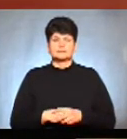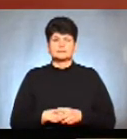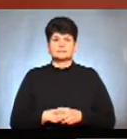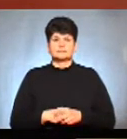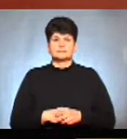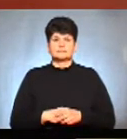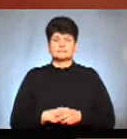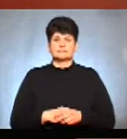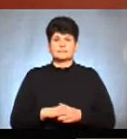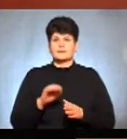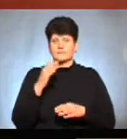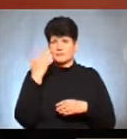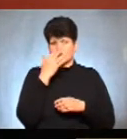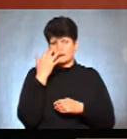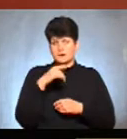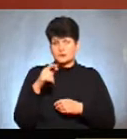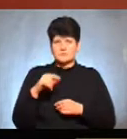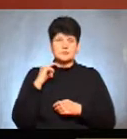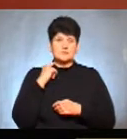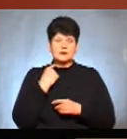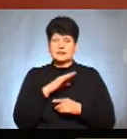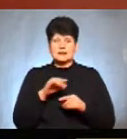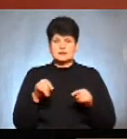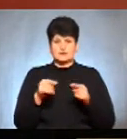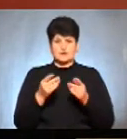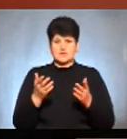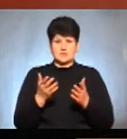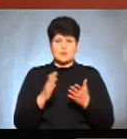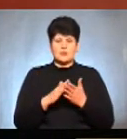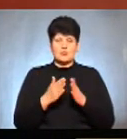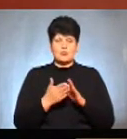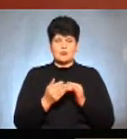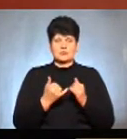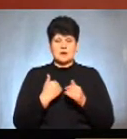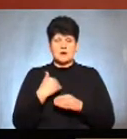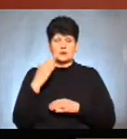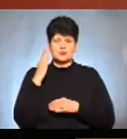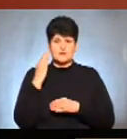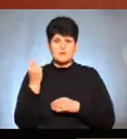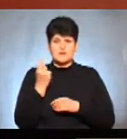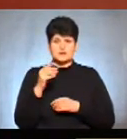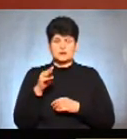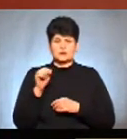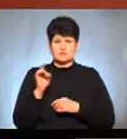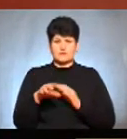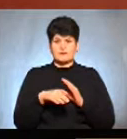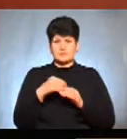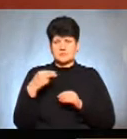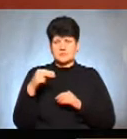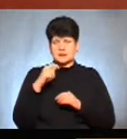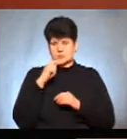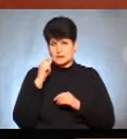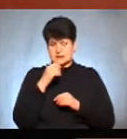Незрячим людям у Кропивницькому не створили умов для голосування у першому турі виборів президента України,